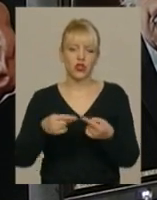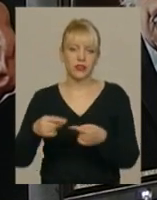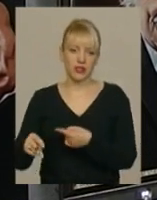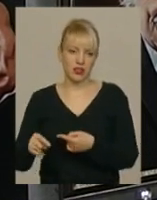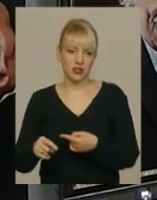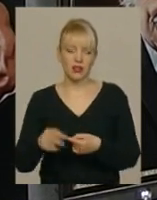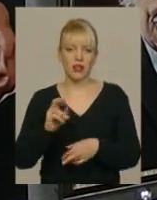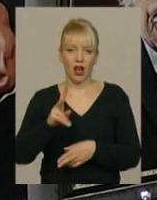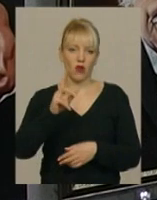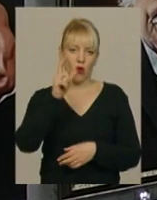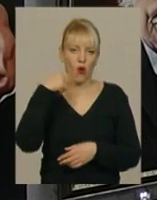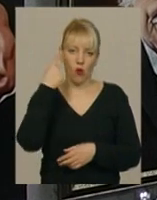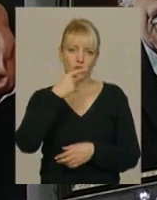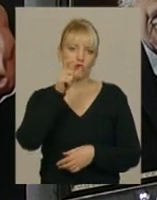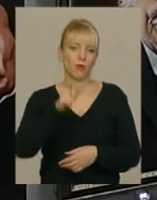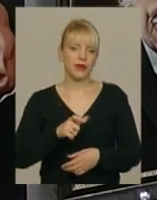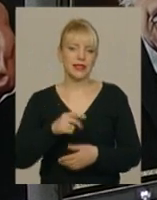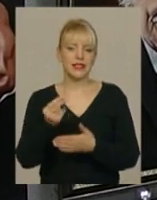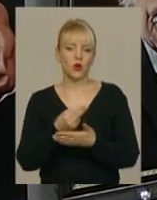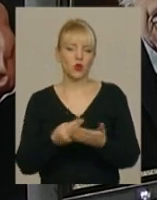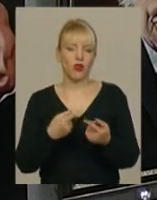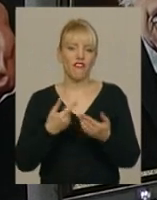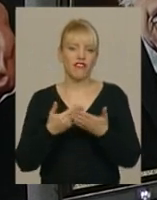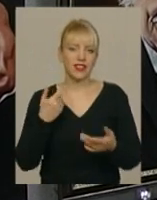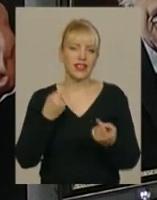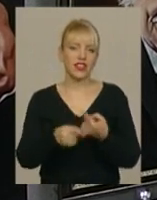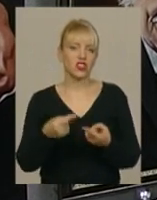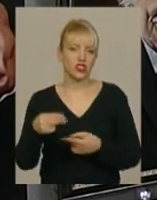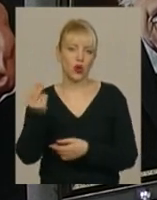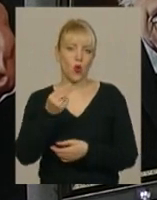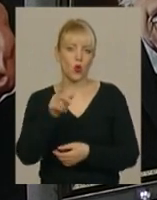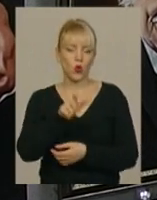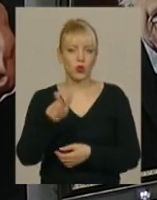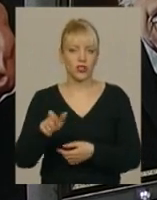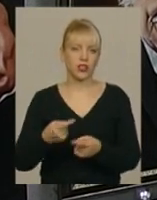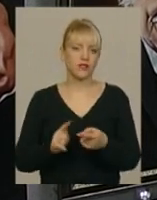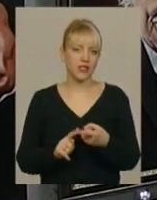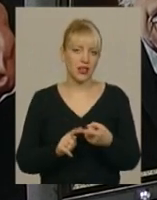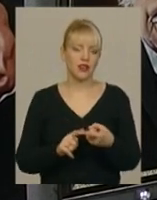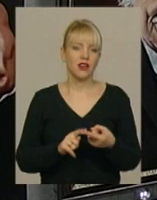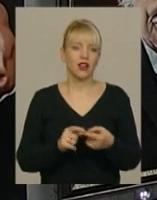як особистості художник від інших художників. Це дуже